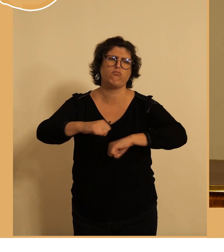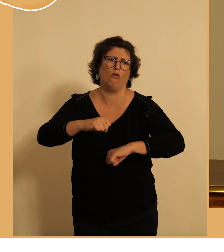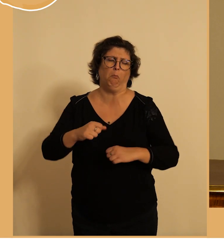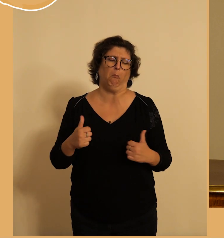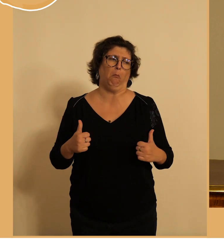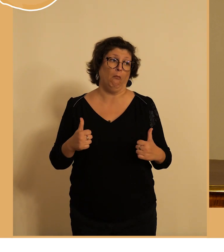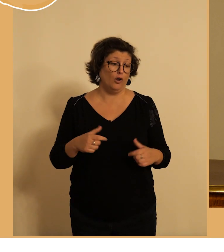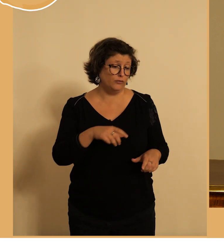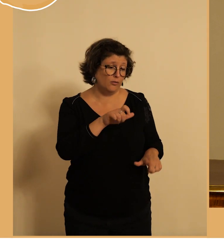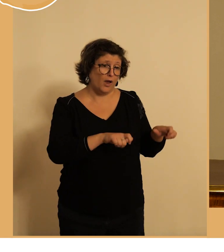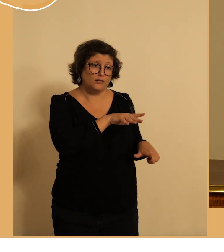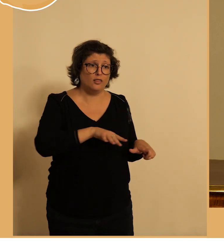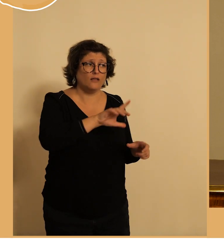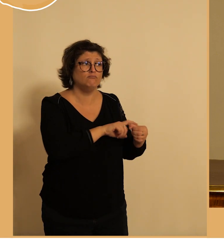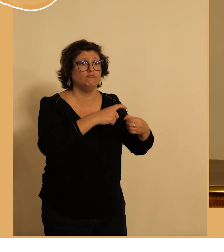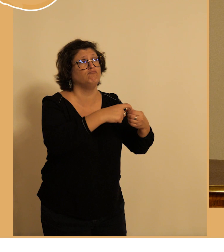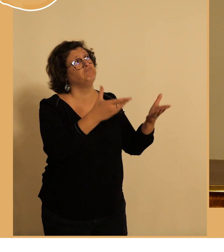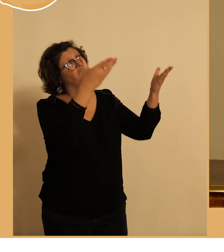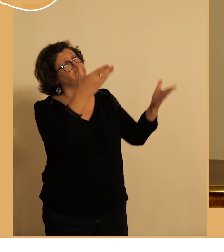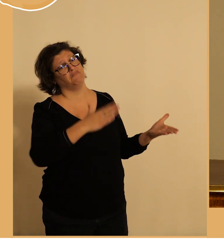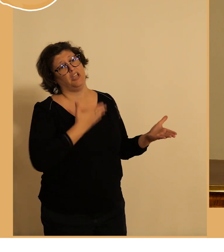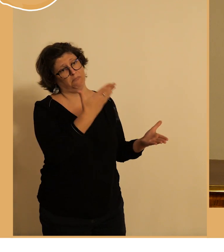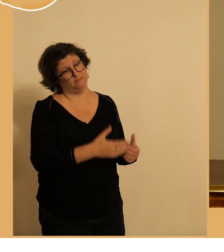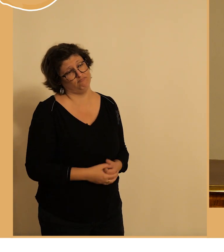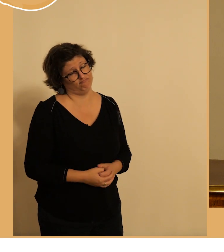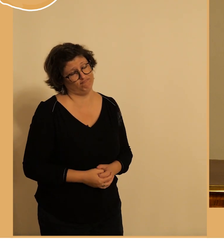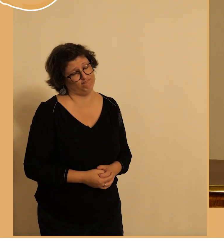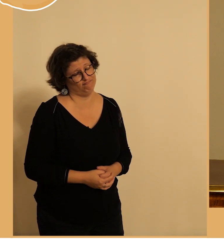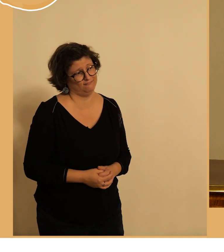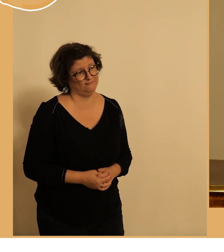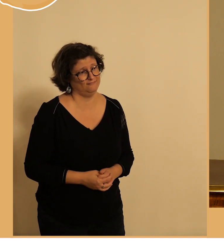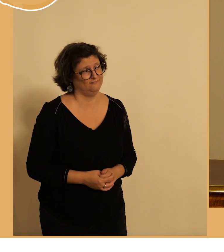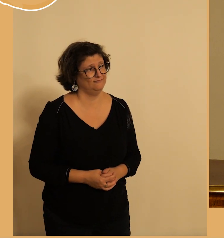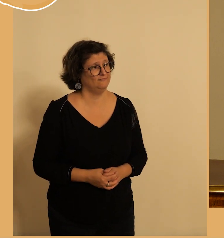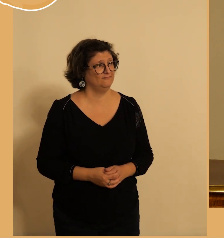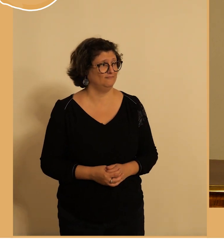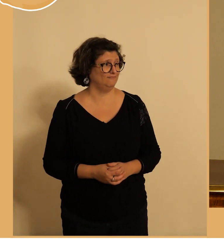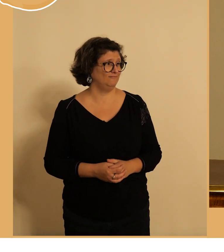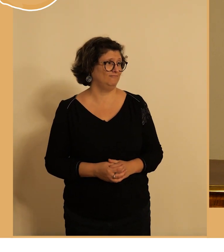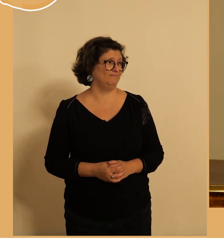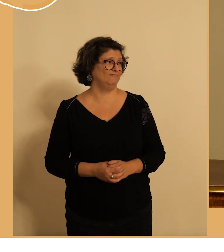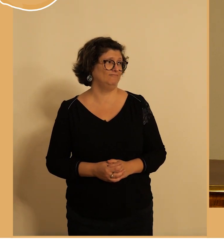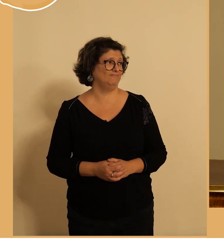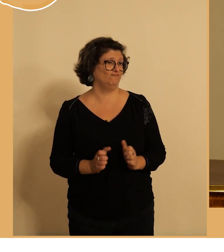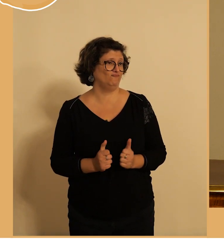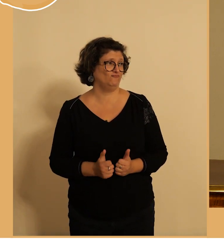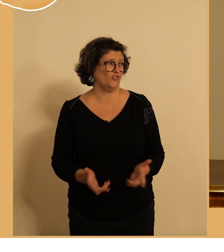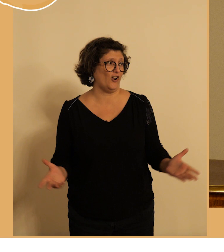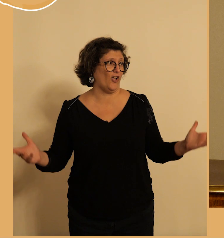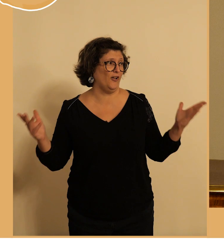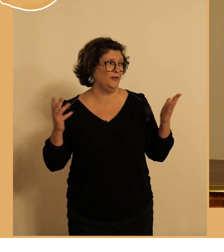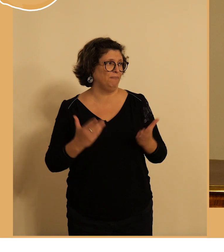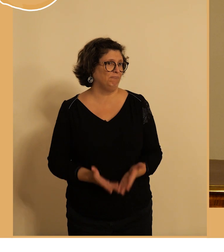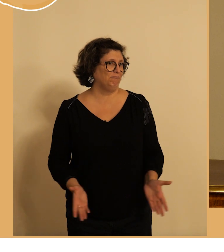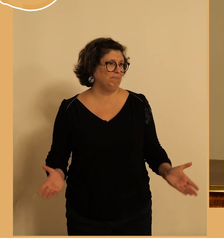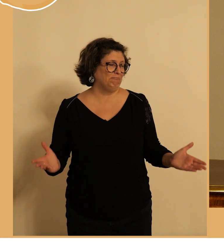quelqu'un qui est adoré par tous les sociétaires de l'UCT voilà j'en dirais